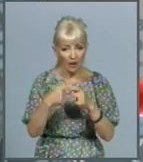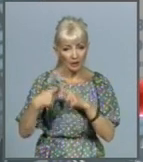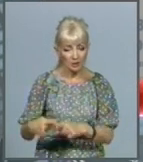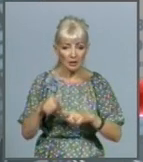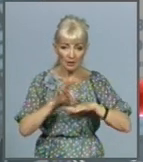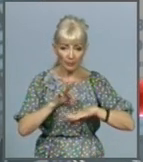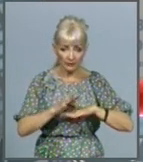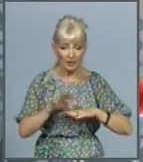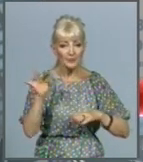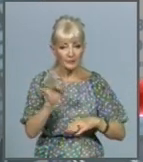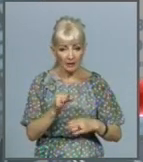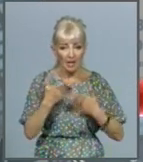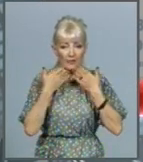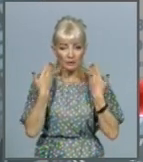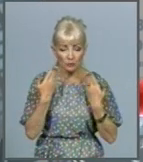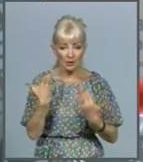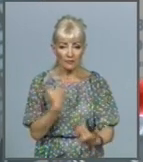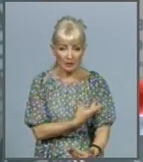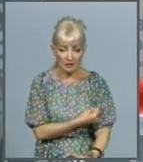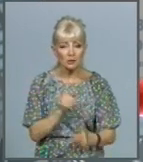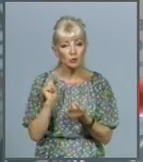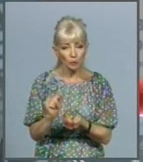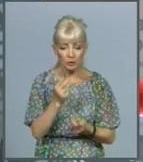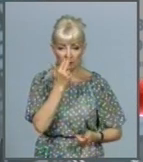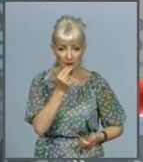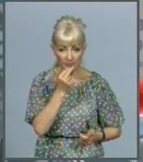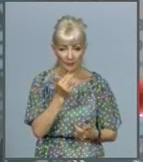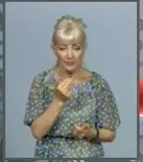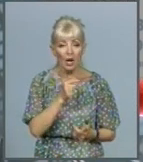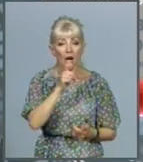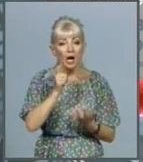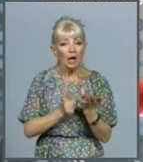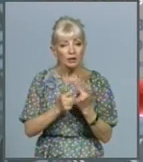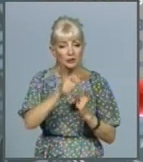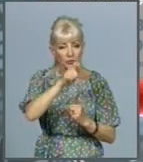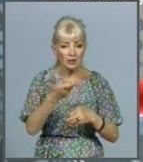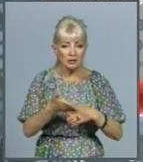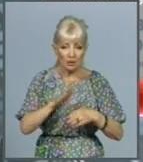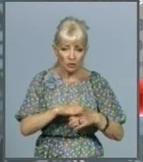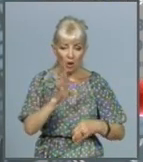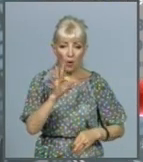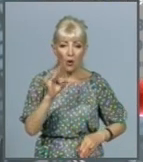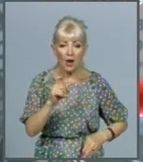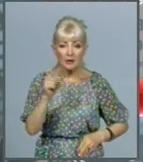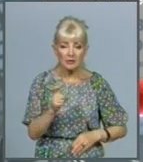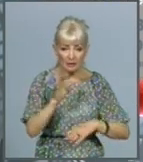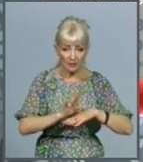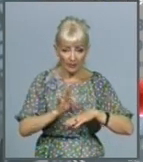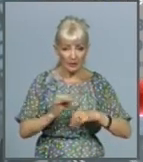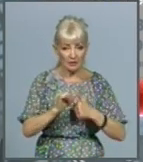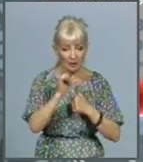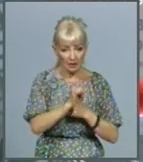відсутністю вакцинації проти грипу. Кількість пацієнтів із тяжкою гострою респіраторною інфекцією, зокрема з пневмоніями,